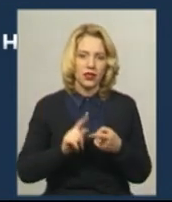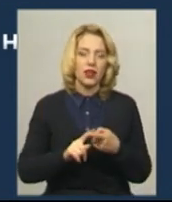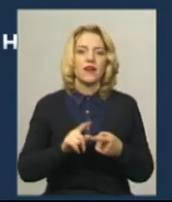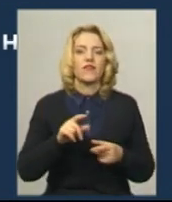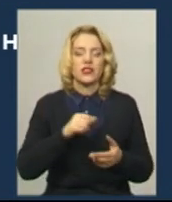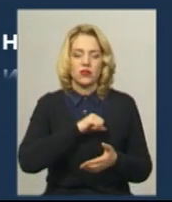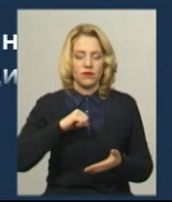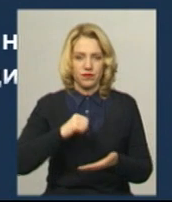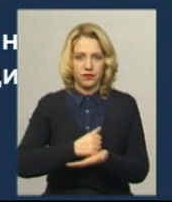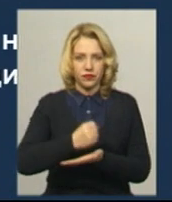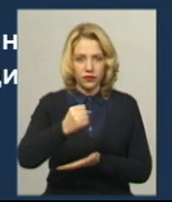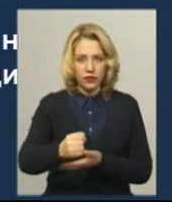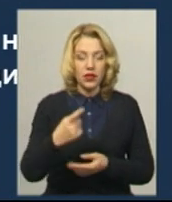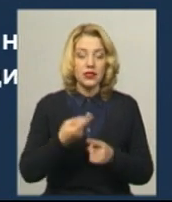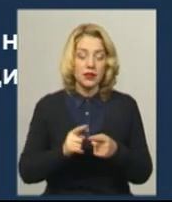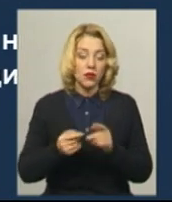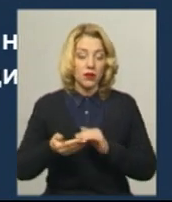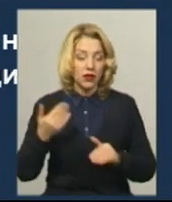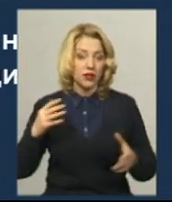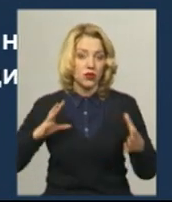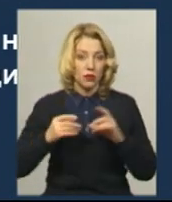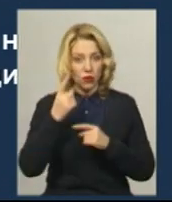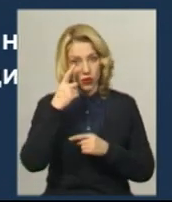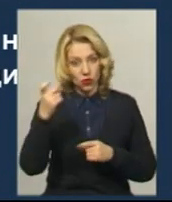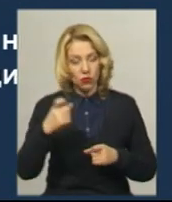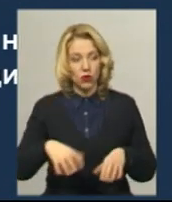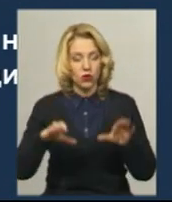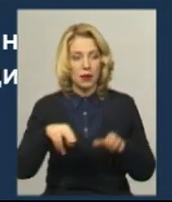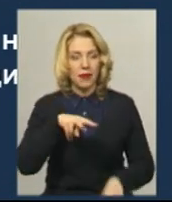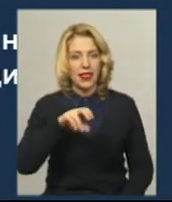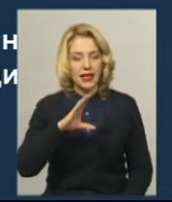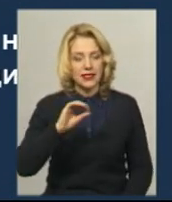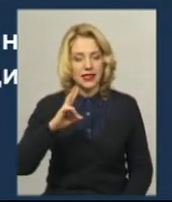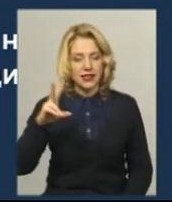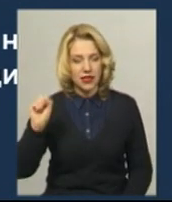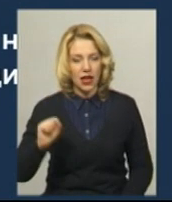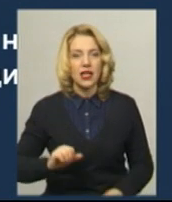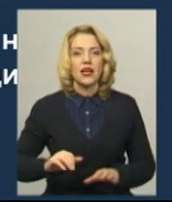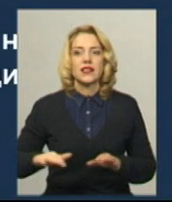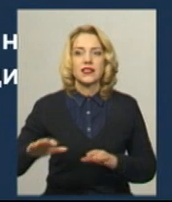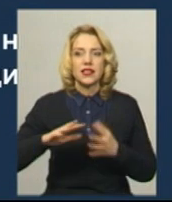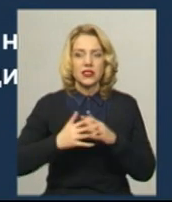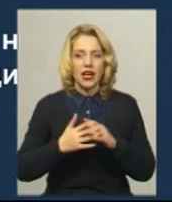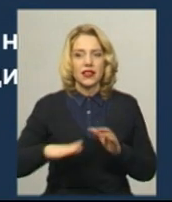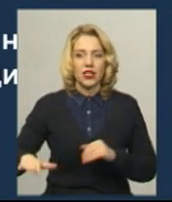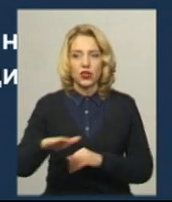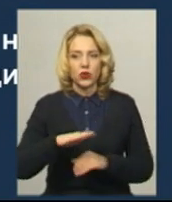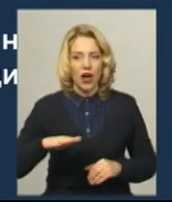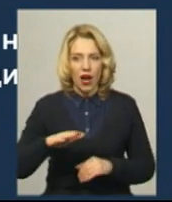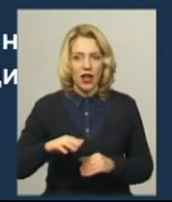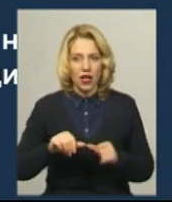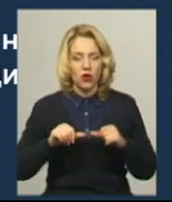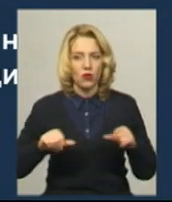самовисуванець. Про ці попередні результати повідомила голова Плесенської територіальної сільської виборчої комісії Шепотівського району